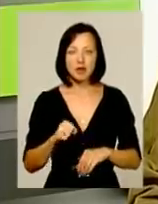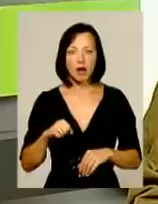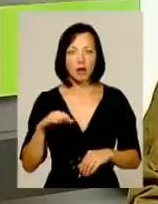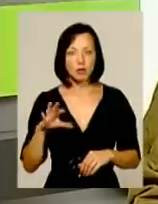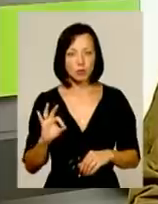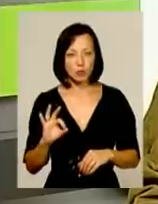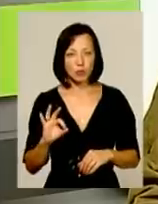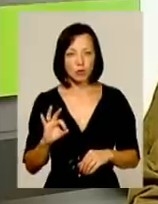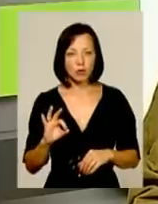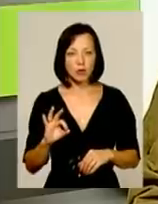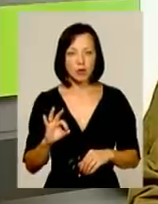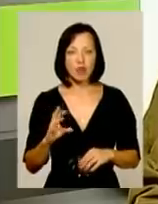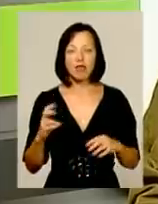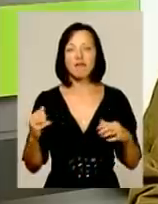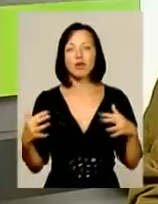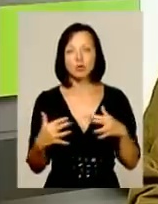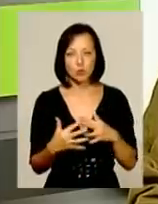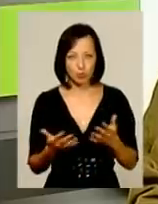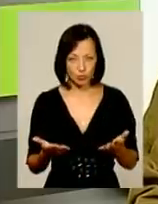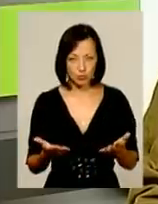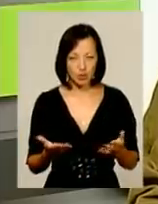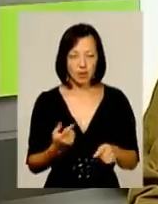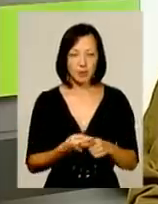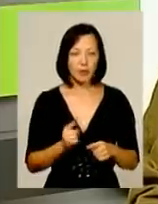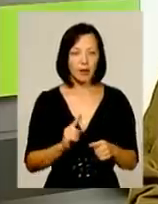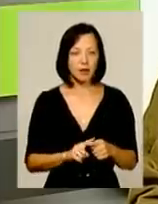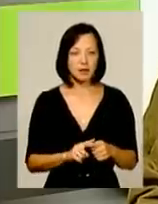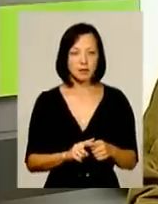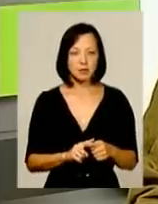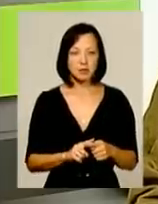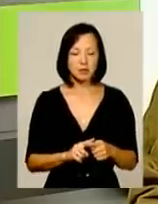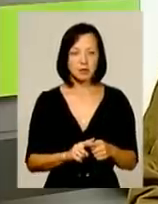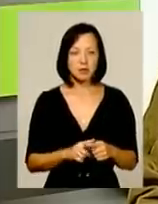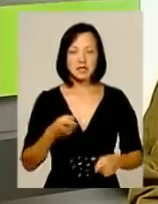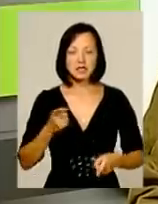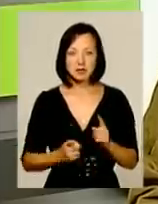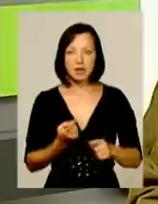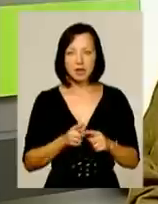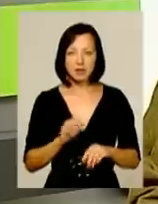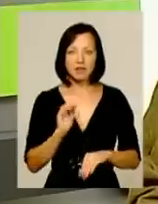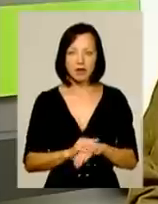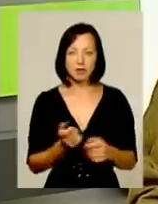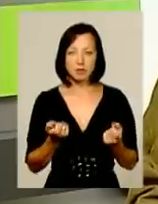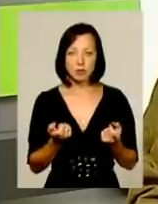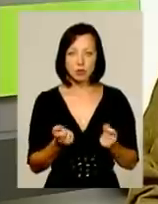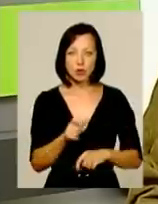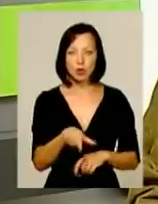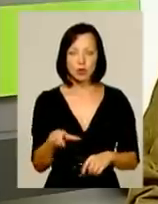антитерористичної операції, по простому ряду, на війну. Тому, може бути, не може бути, а дійсно, цей фактор немножко людей